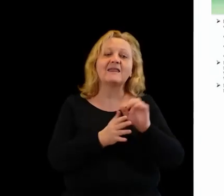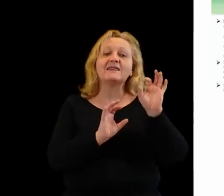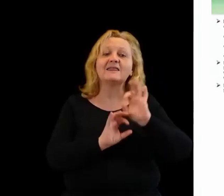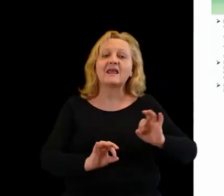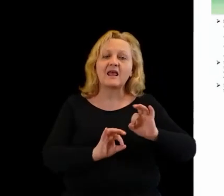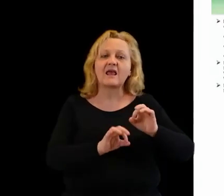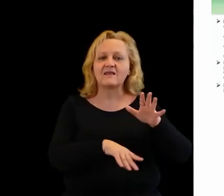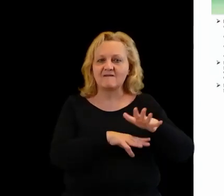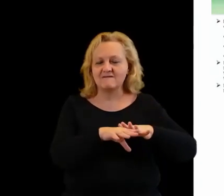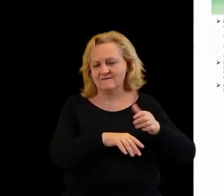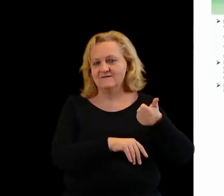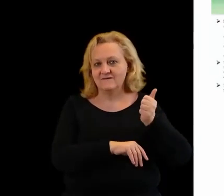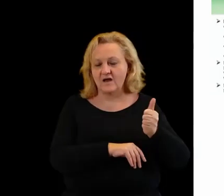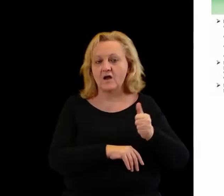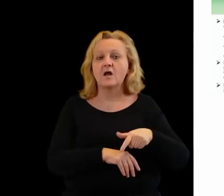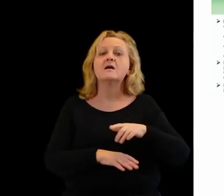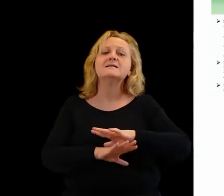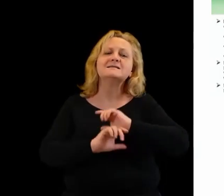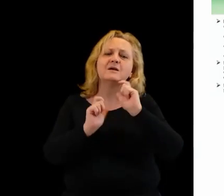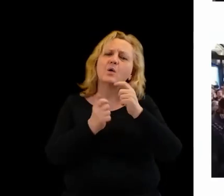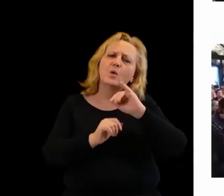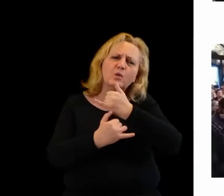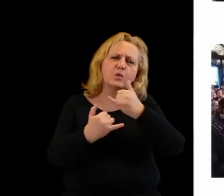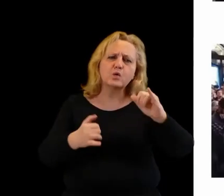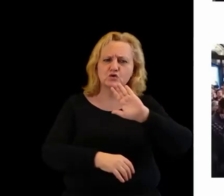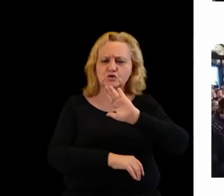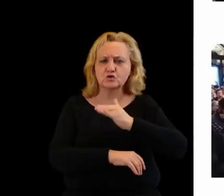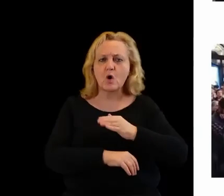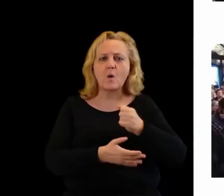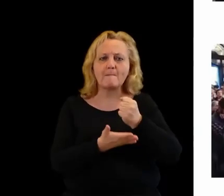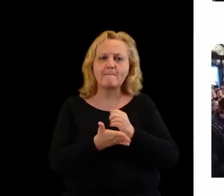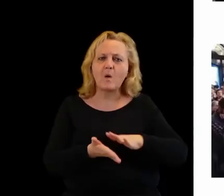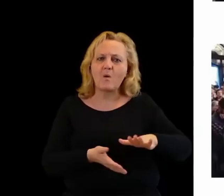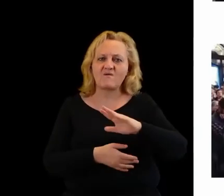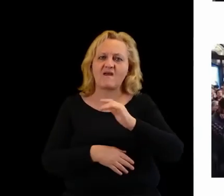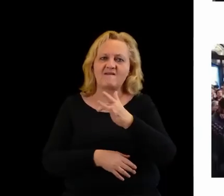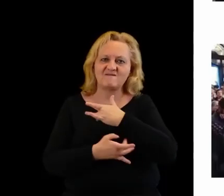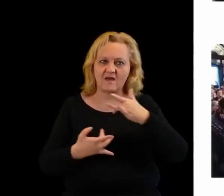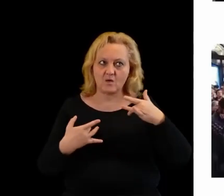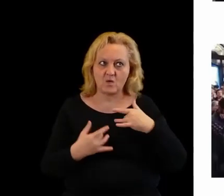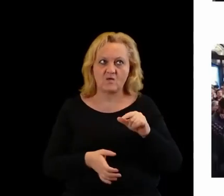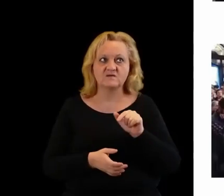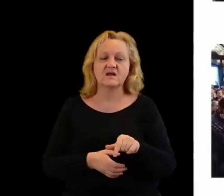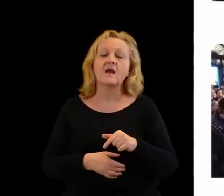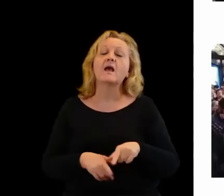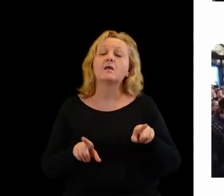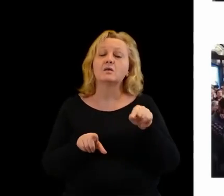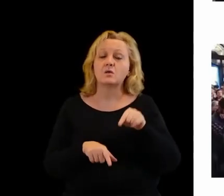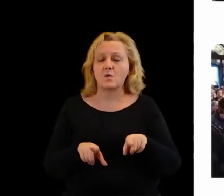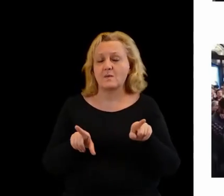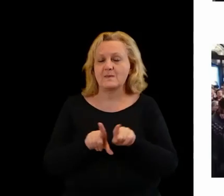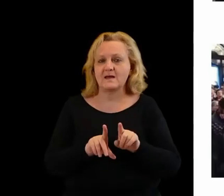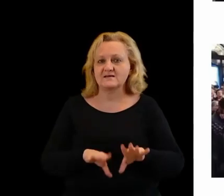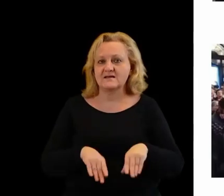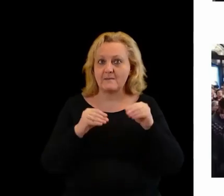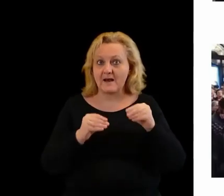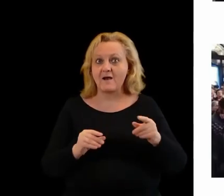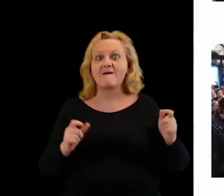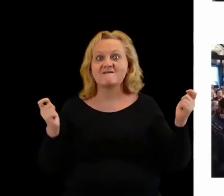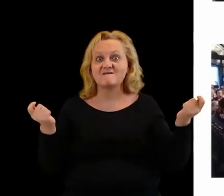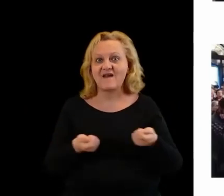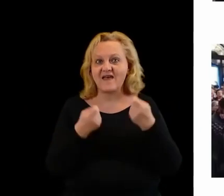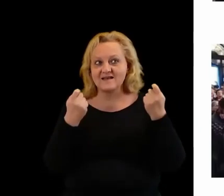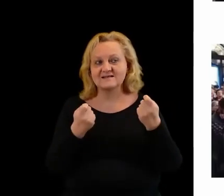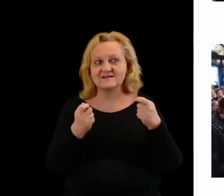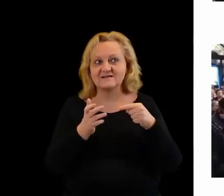na terenie powiatu węgrowskiego. To również początek już w formie festiwalu,